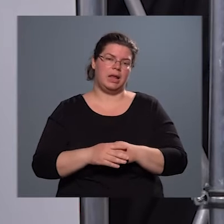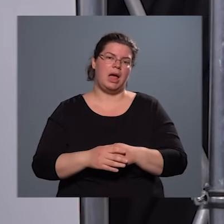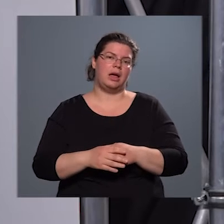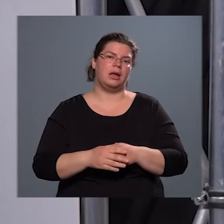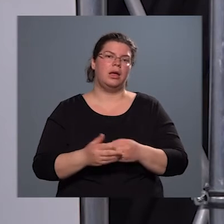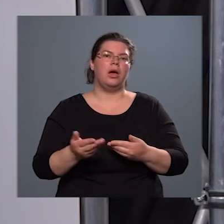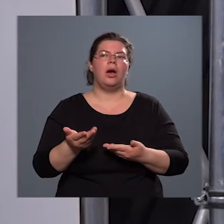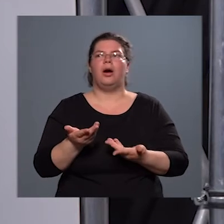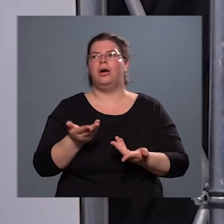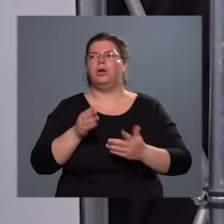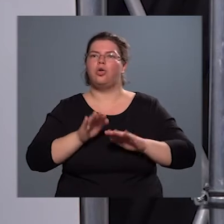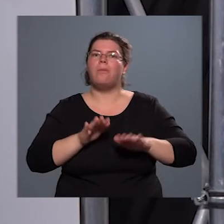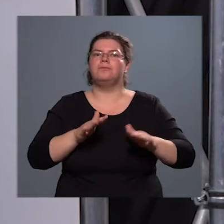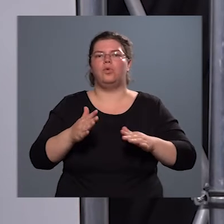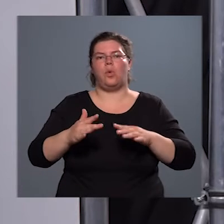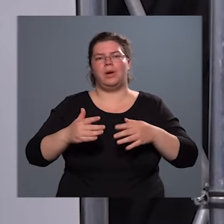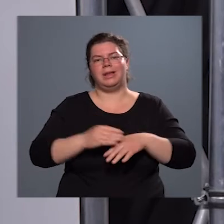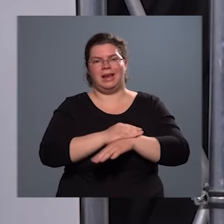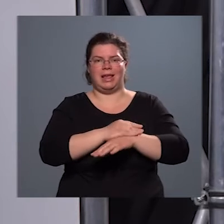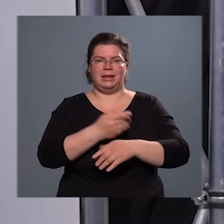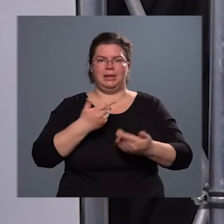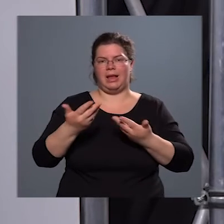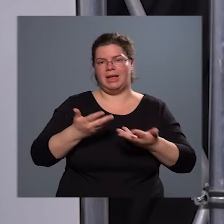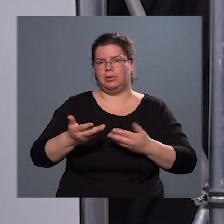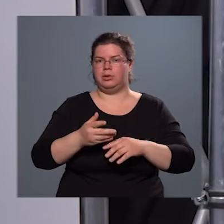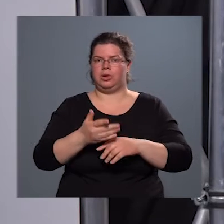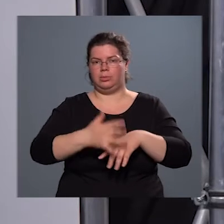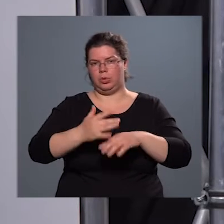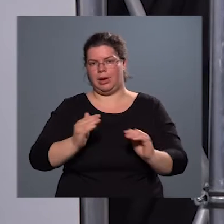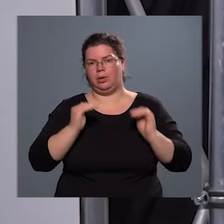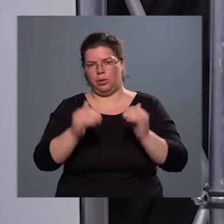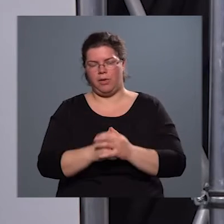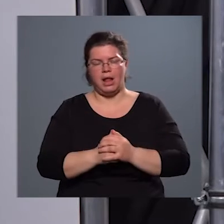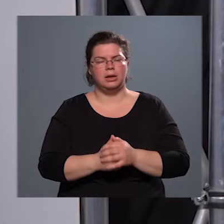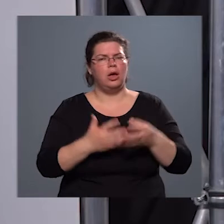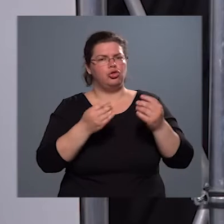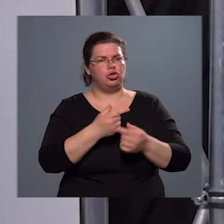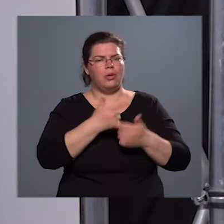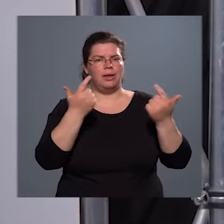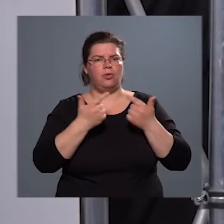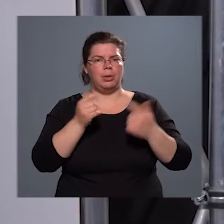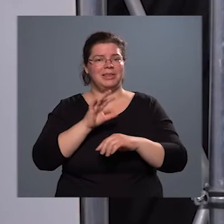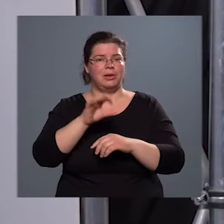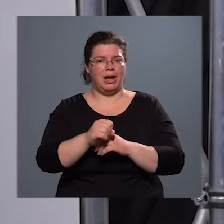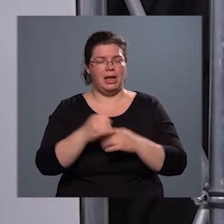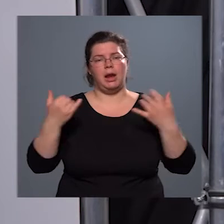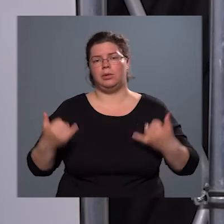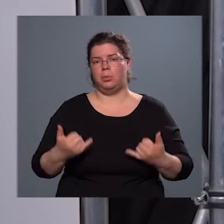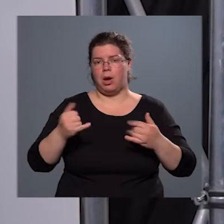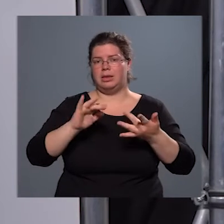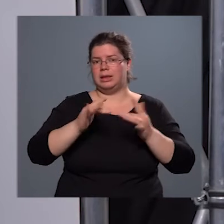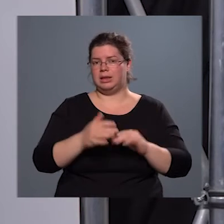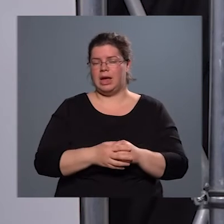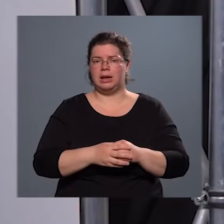komfort érzetét, a tájékozottságát próbáljuk meg növelni. Nagyon sok információ érhető el ma az